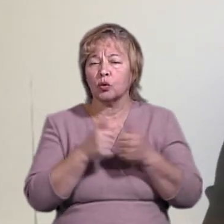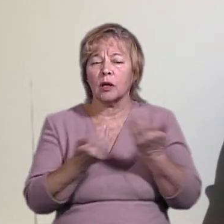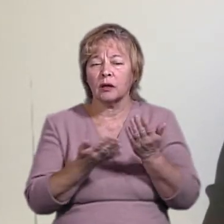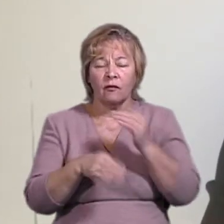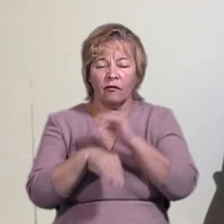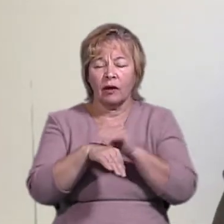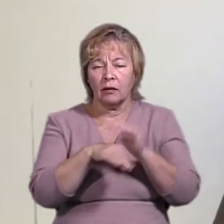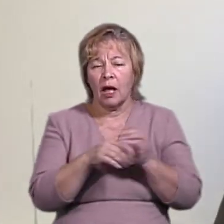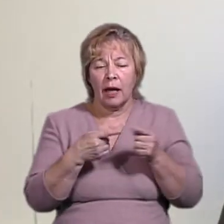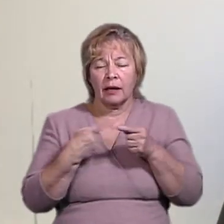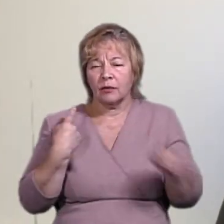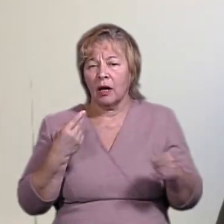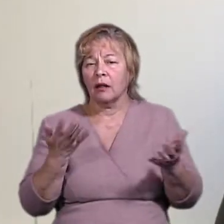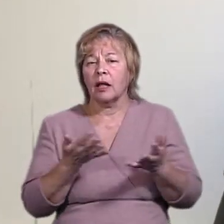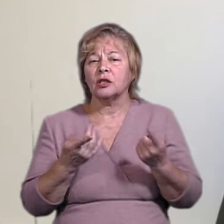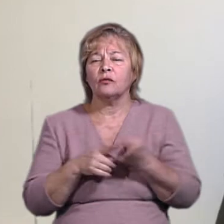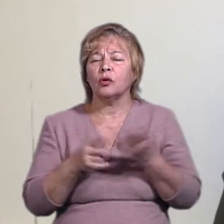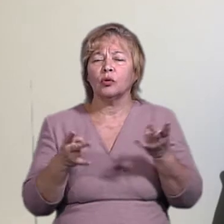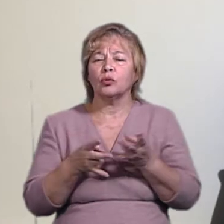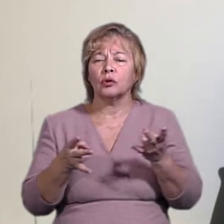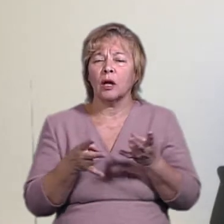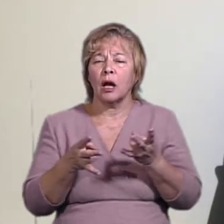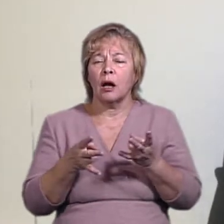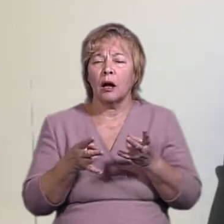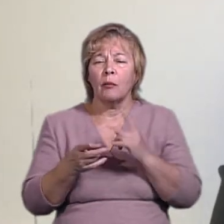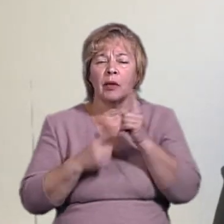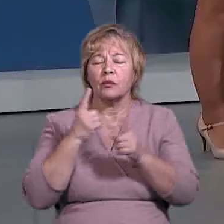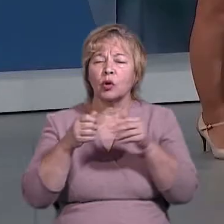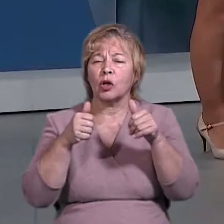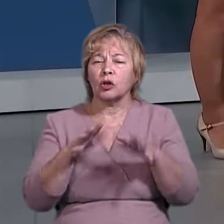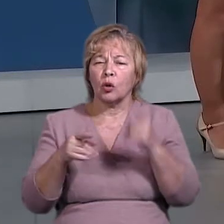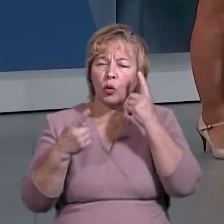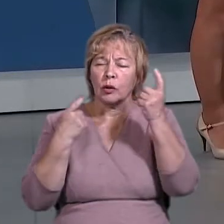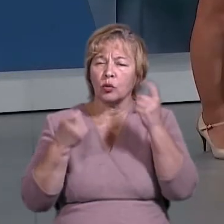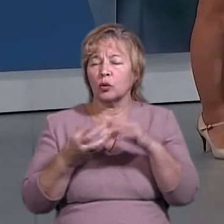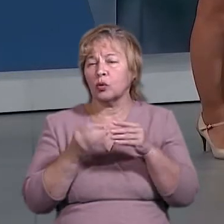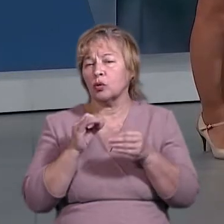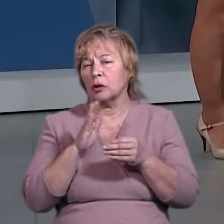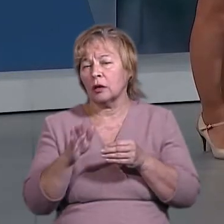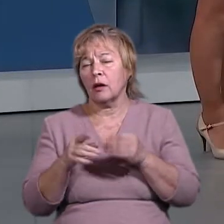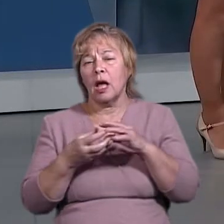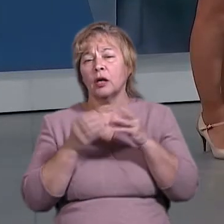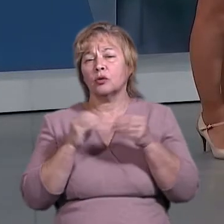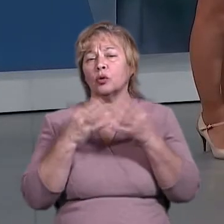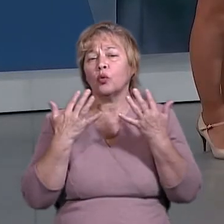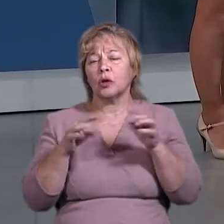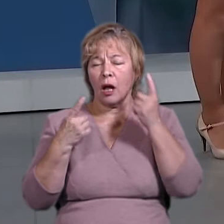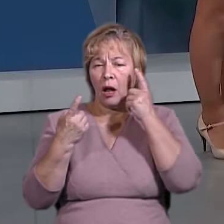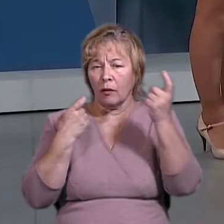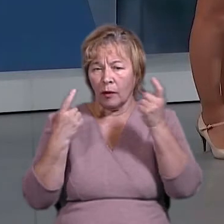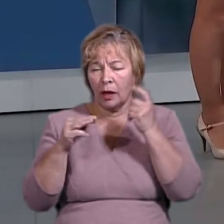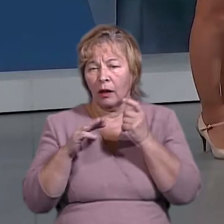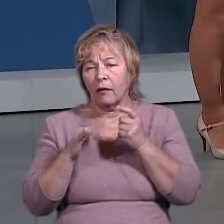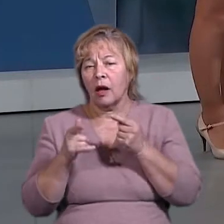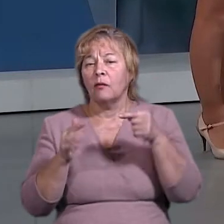розбіжності. Але для цього потрібно, звичайно, переглянути рішення про оголошення результатів, тому що результати оголошені міської ТВК